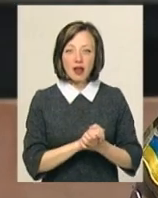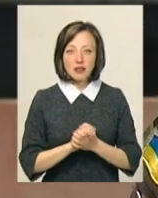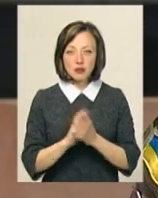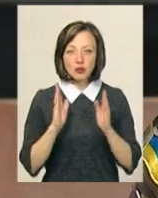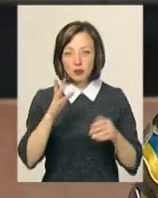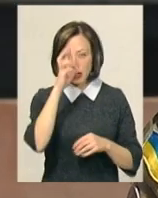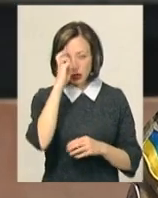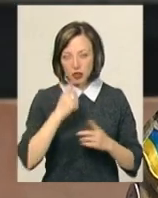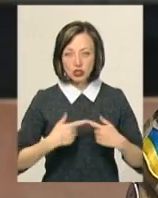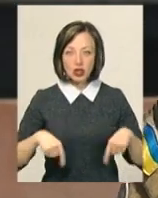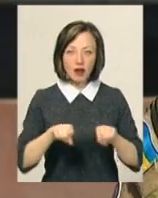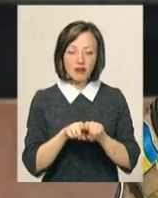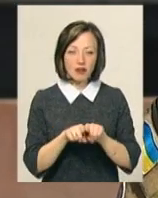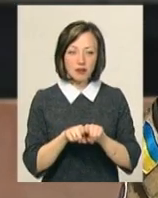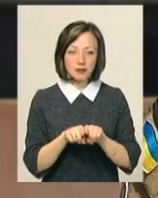держава.